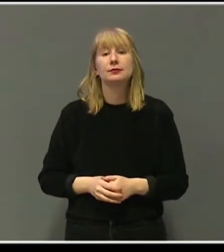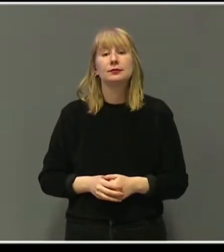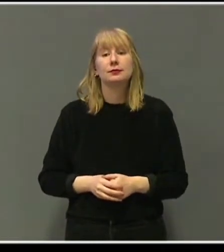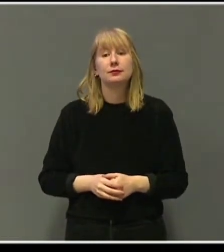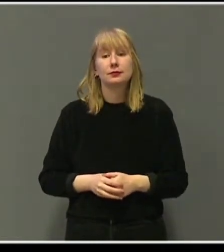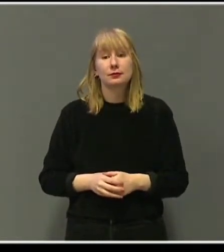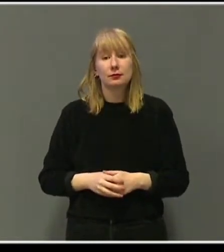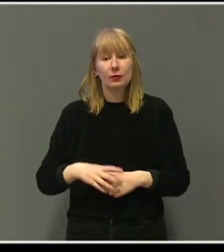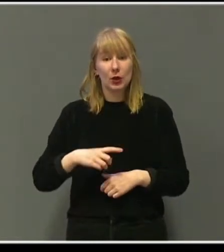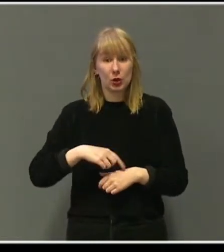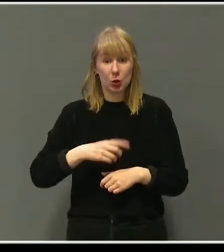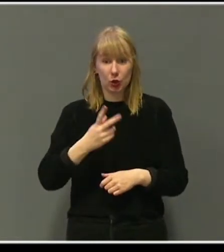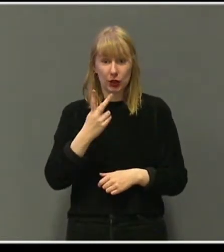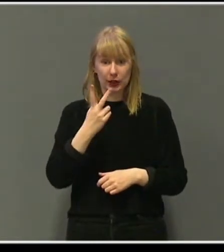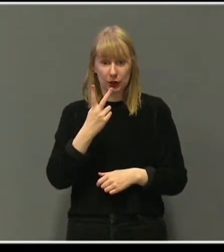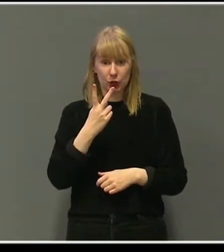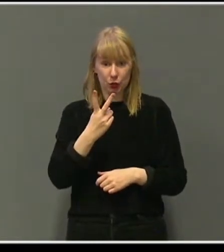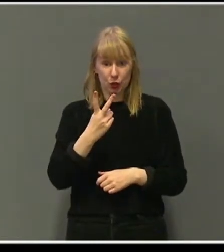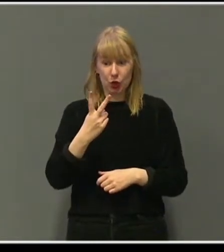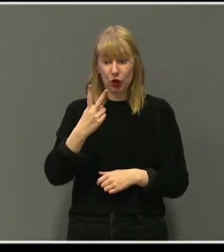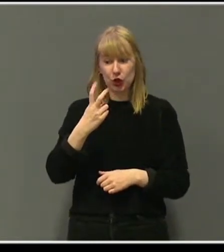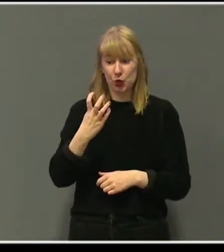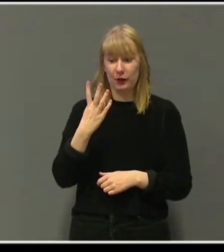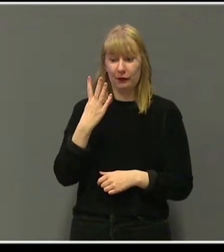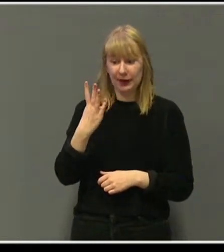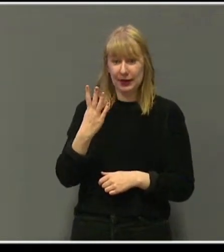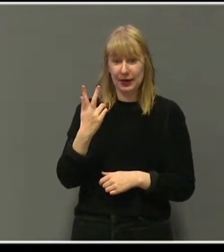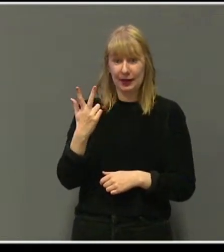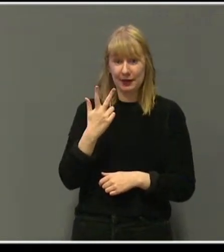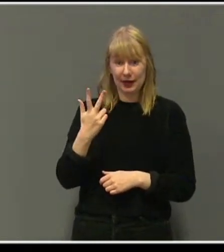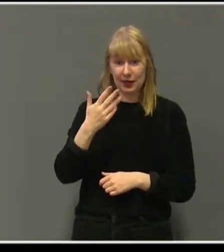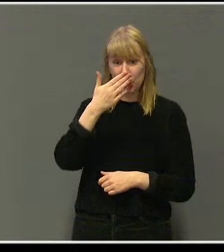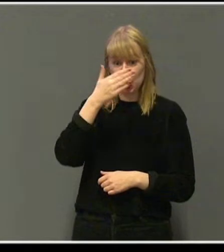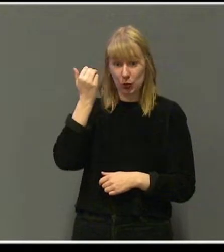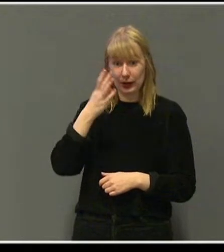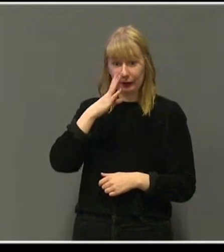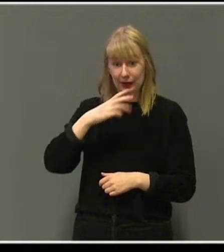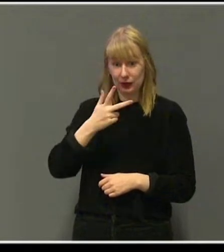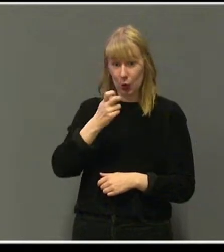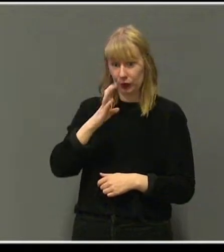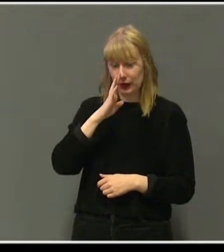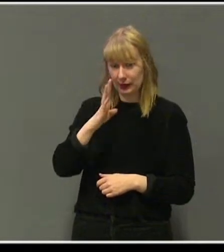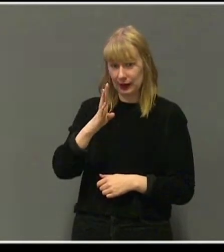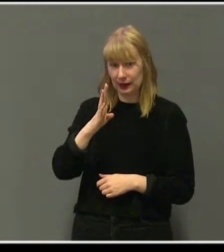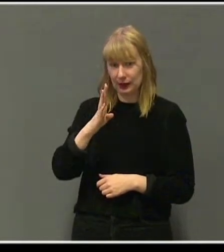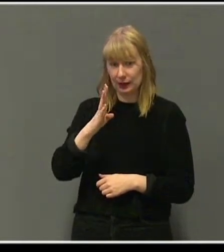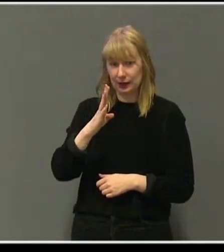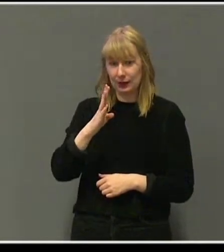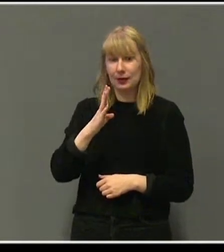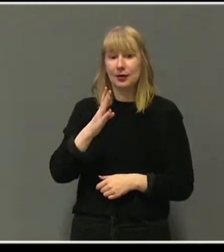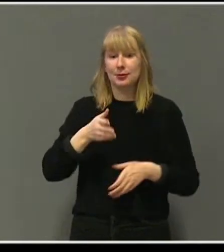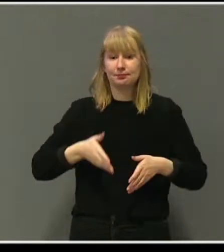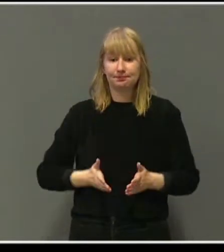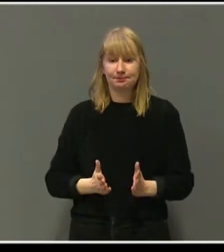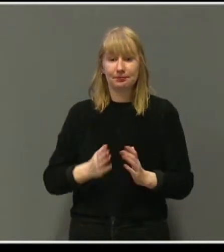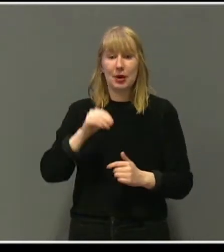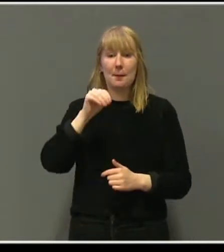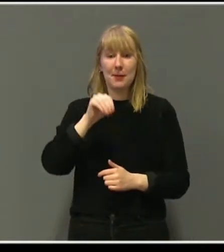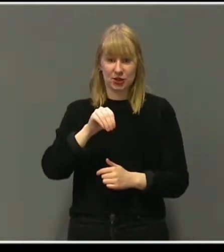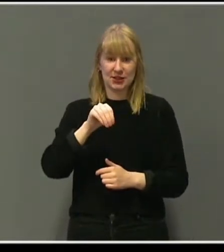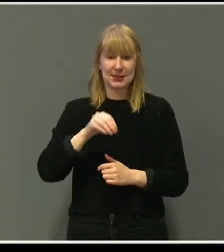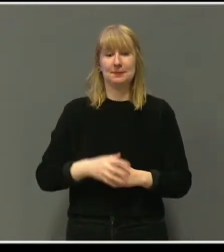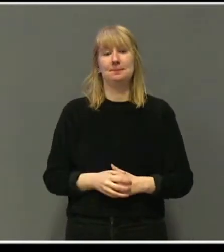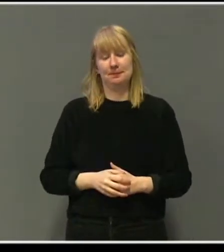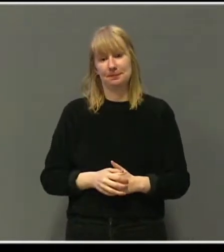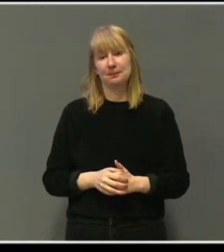Klokka 2.24. Den 3. juli 1989 trakk Mats Pusten for aller første